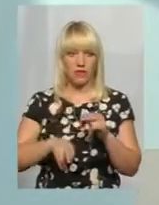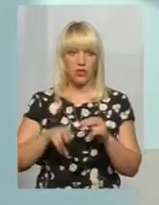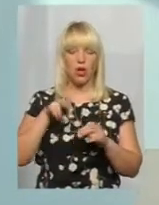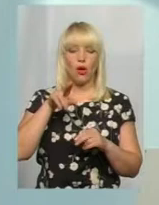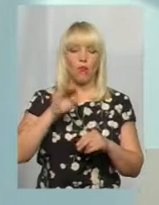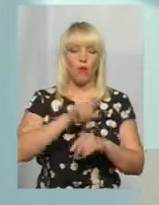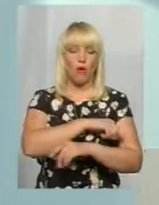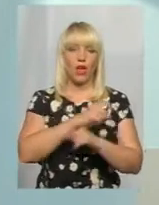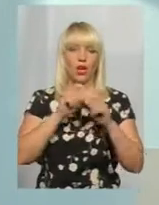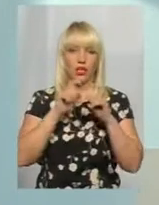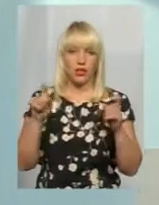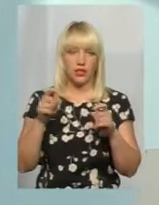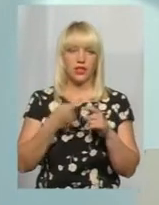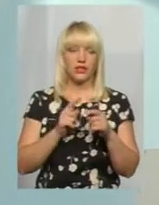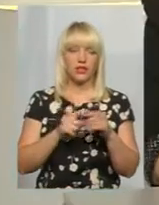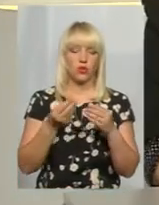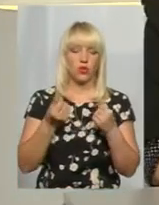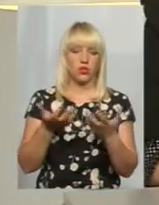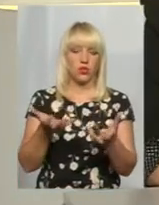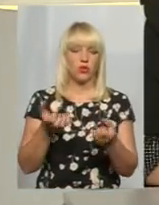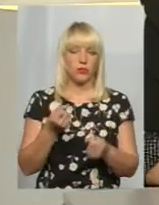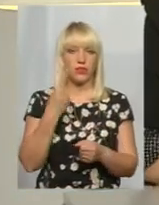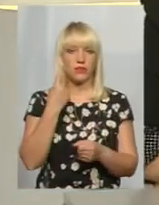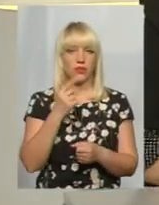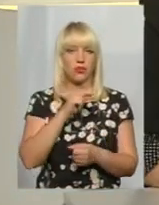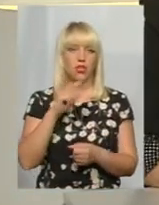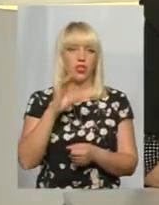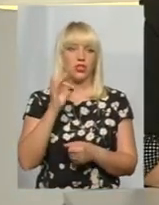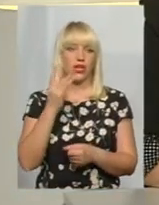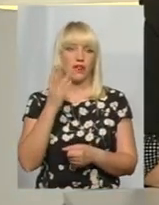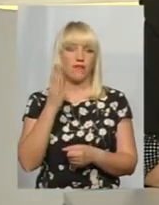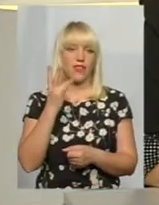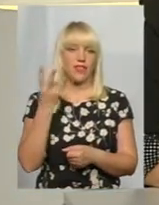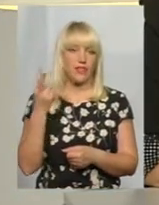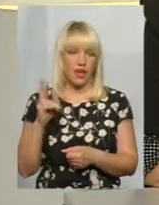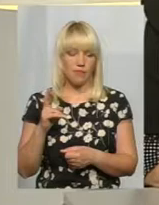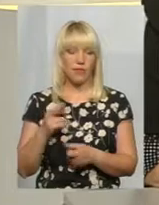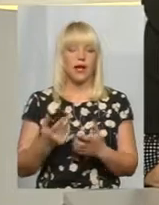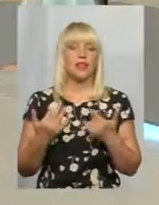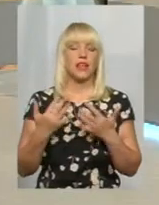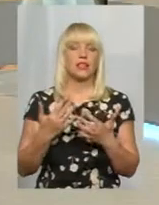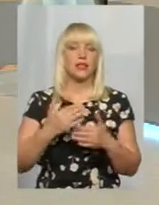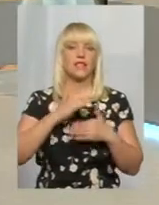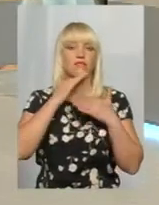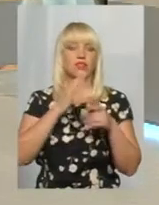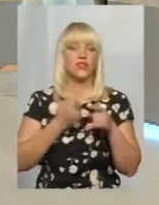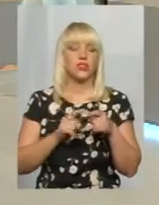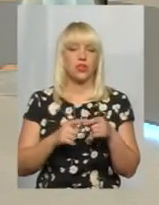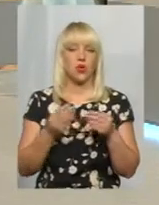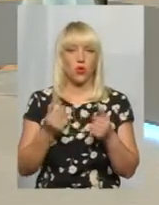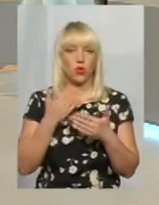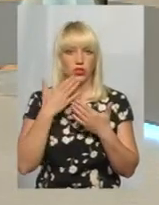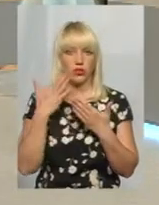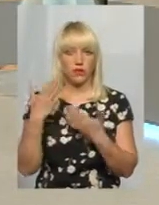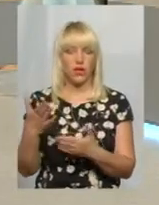червня. А наскільки цих грошей вистачить? По наших розрахунках, знову ж, ці